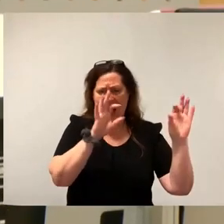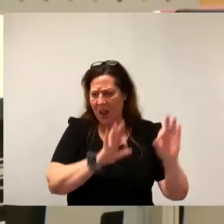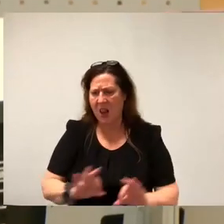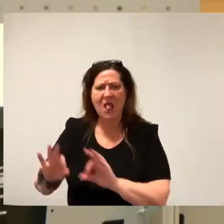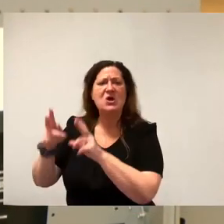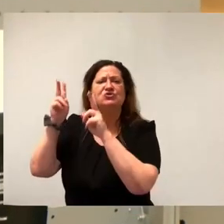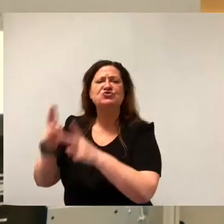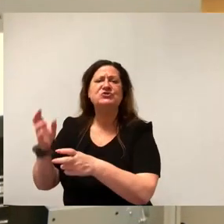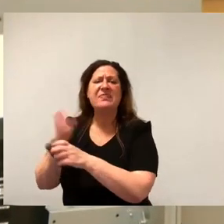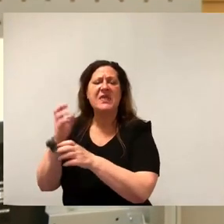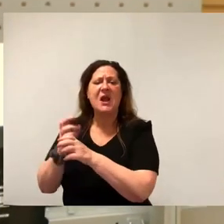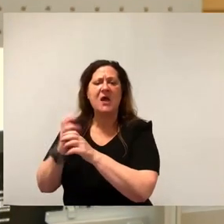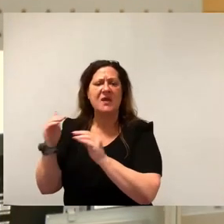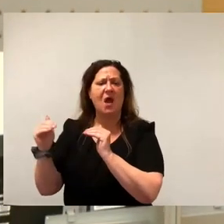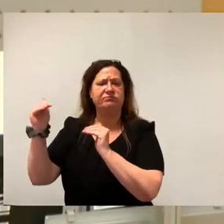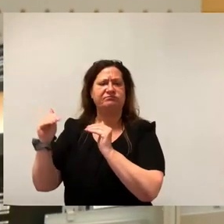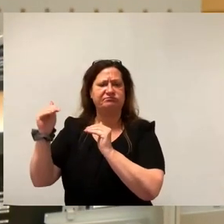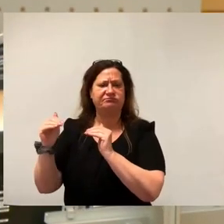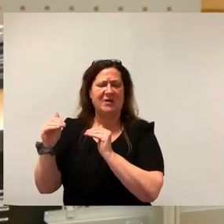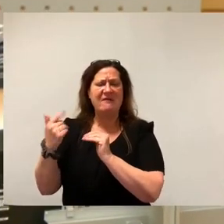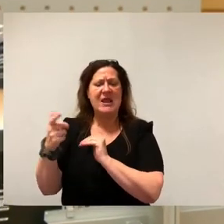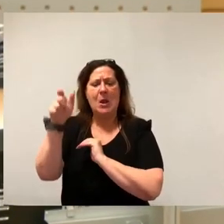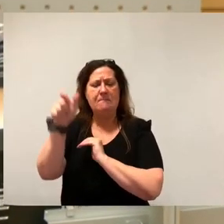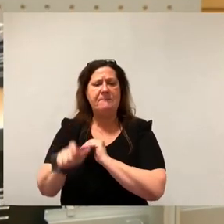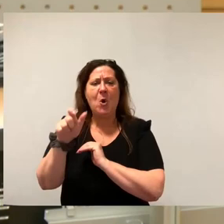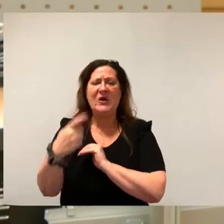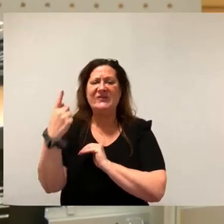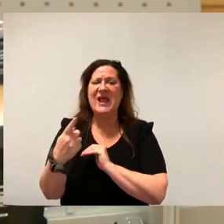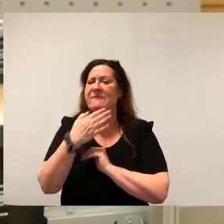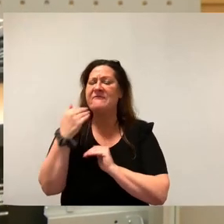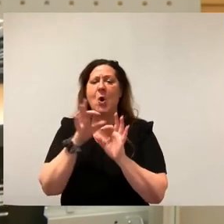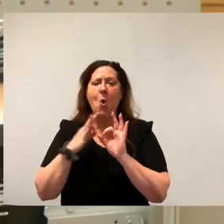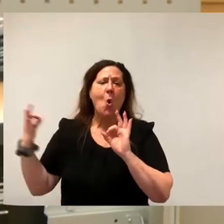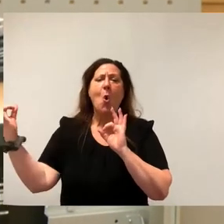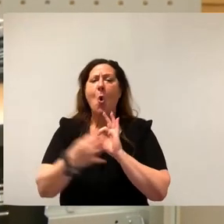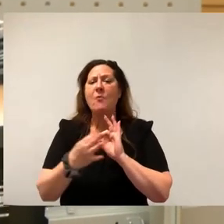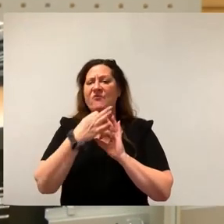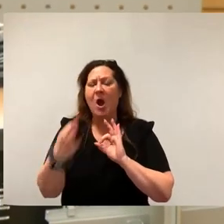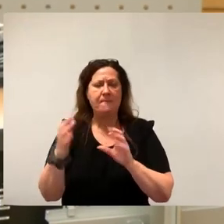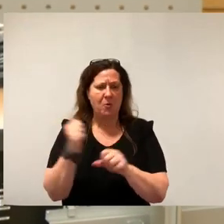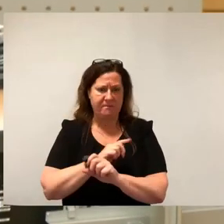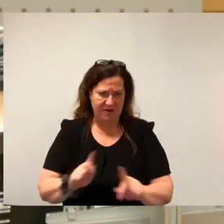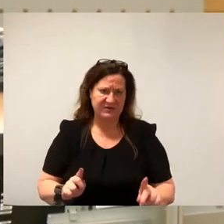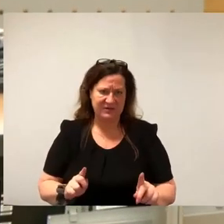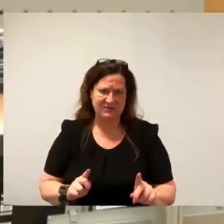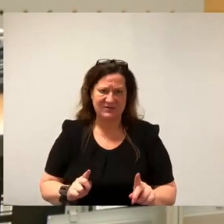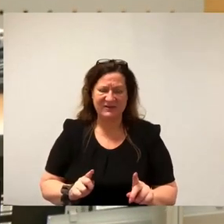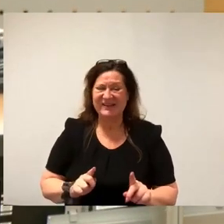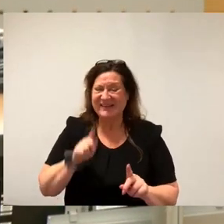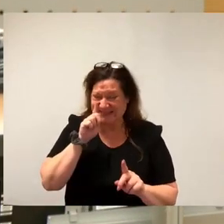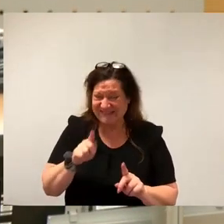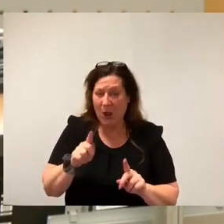diejenigen Bürger, die bewusst oder unbewusst nicht auf den Umfragebogen der Landeshauptstadt Dresden reagieren, der sehr detailliert